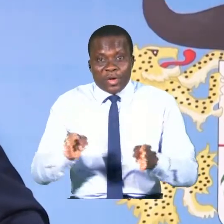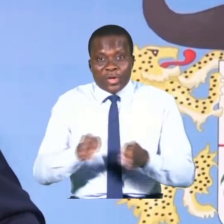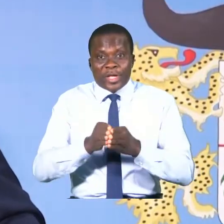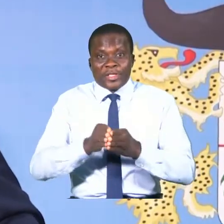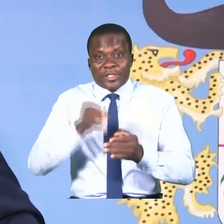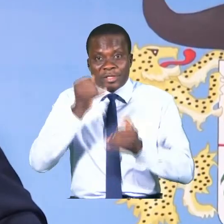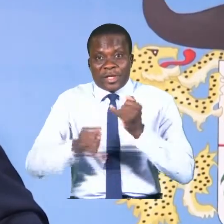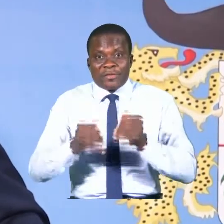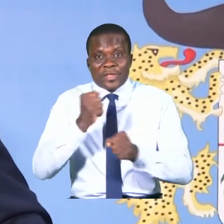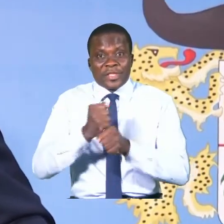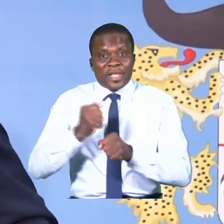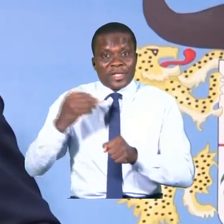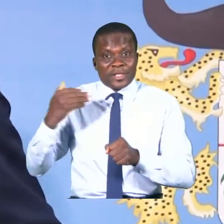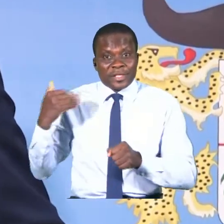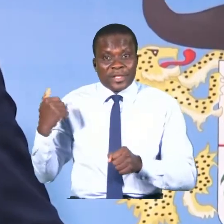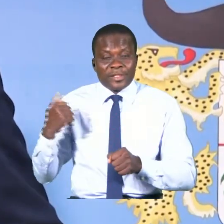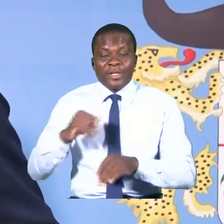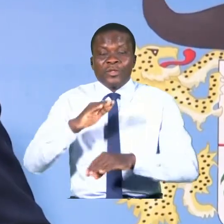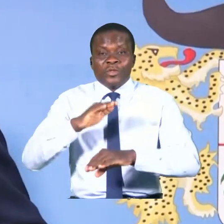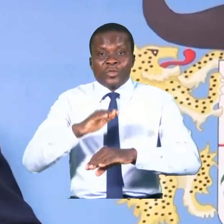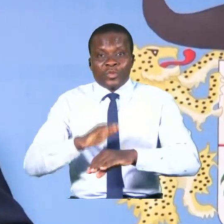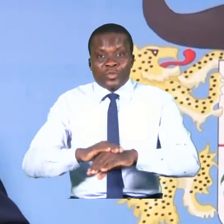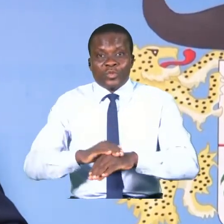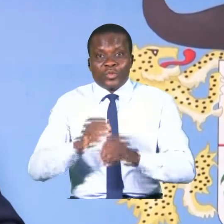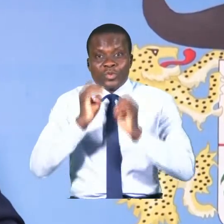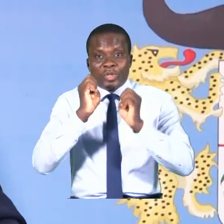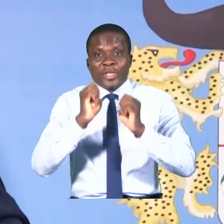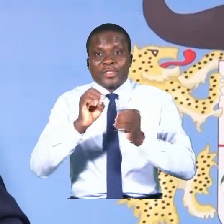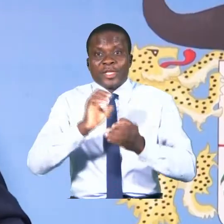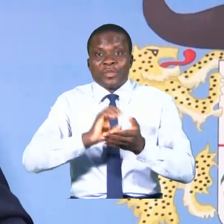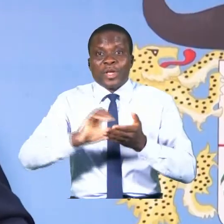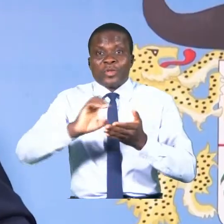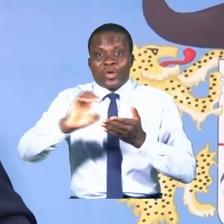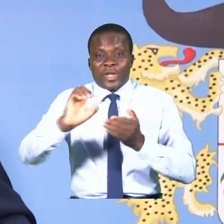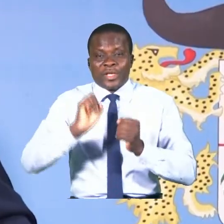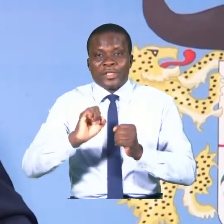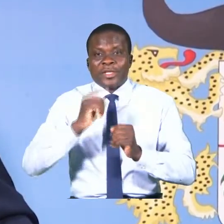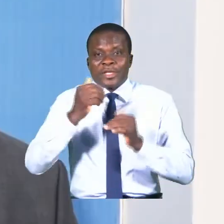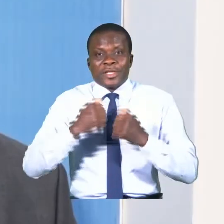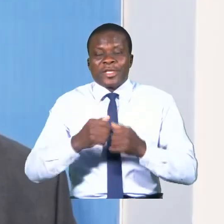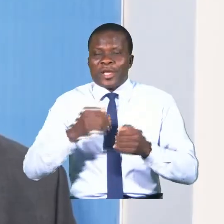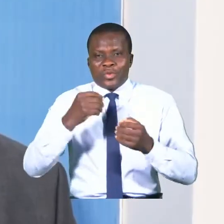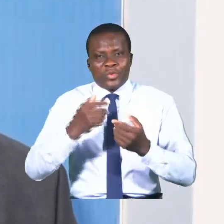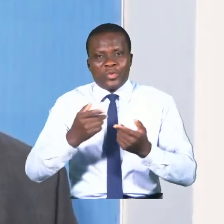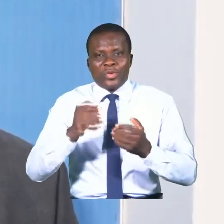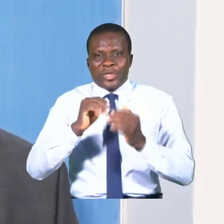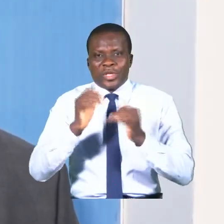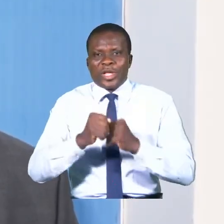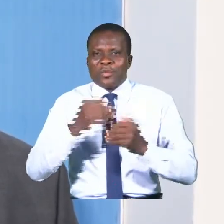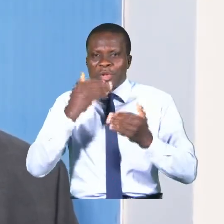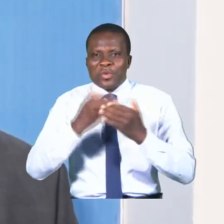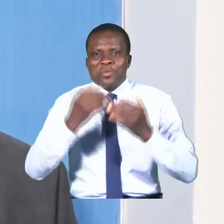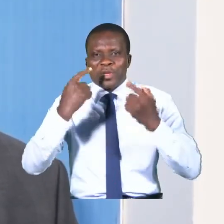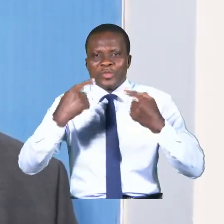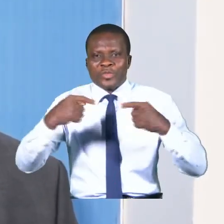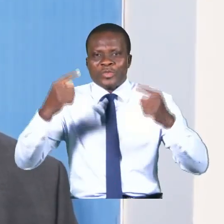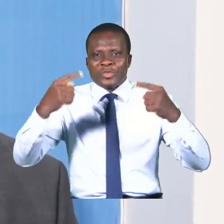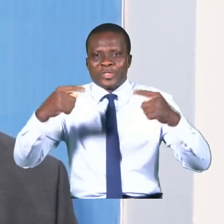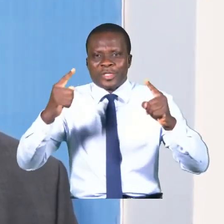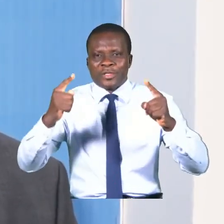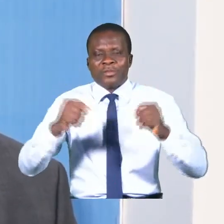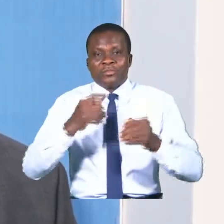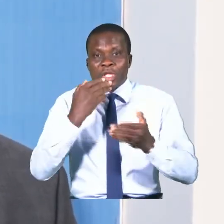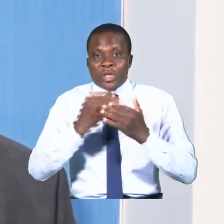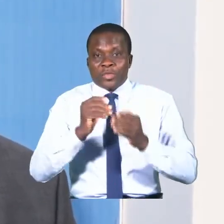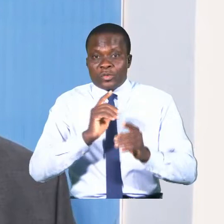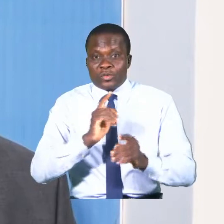dernière, sur l'enseignement secondaire, qui a eu également le même succès. Et bien